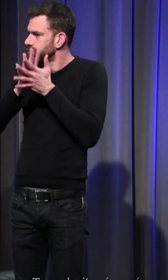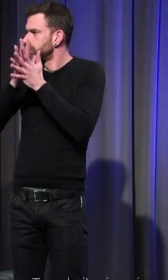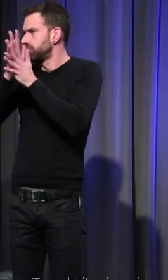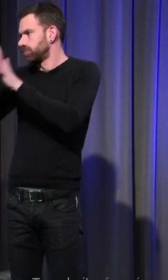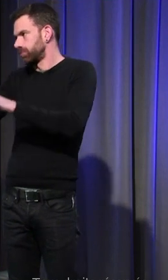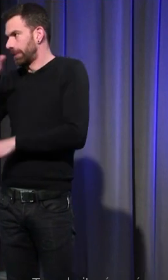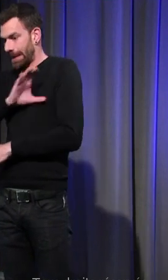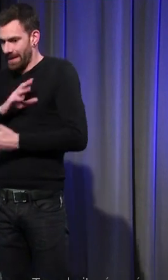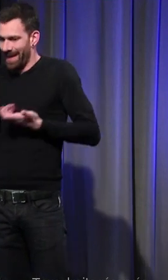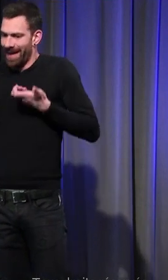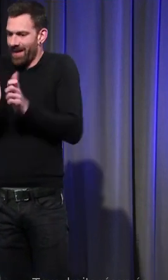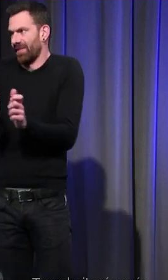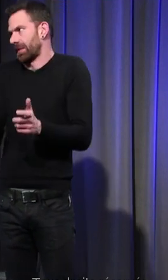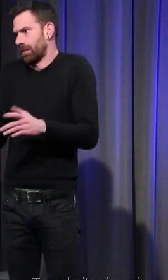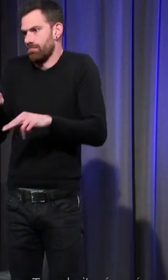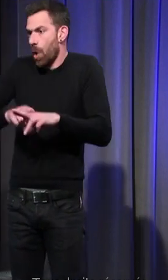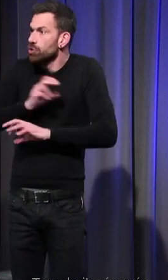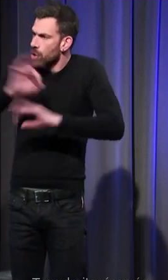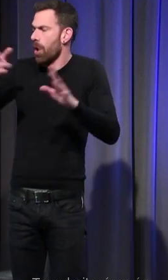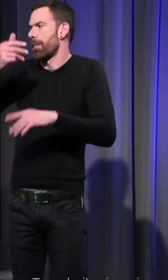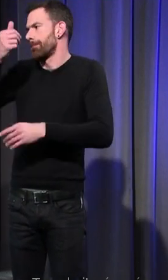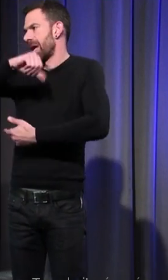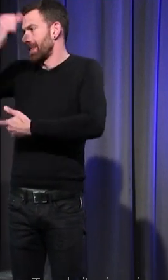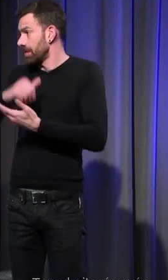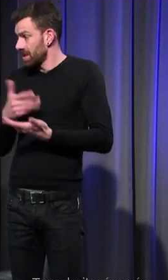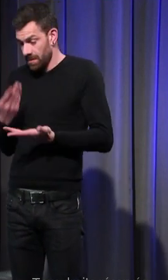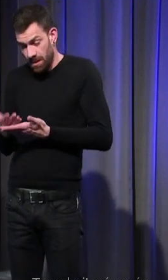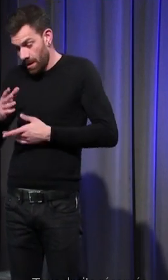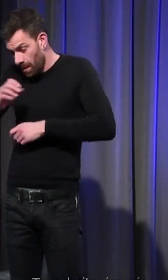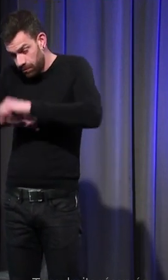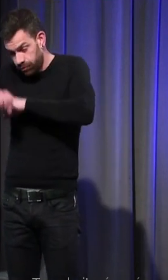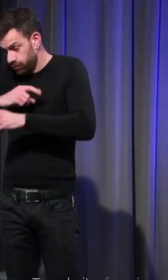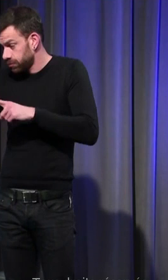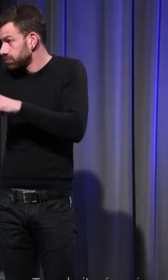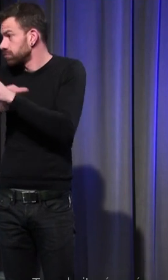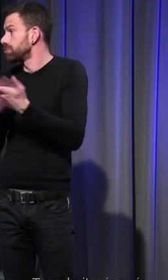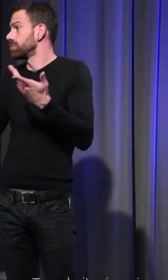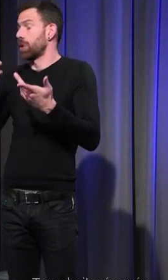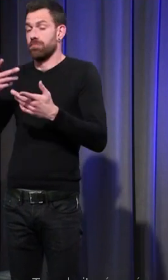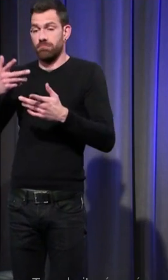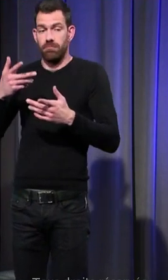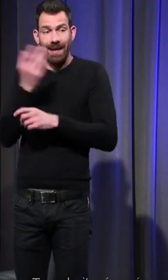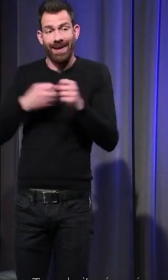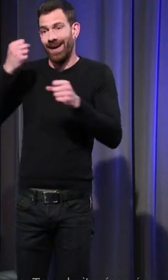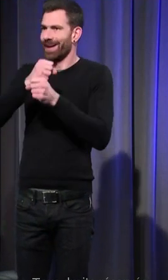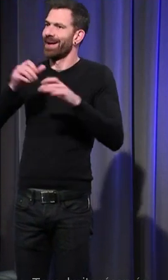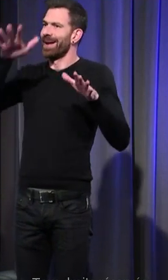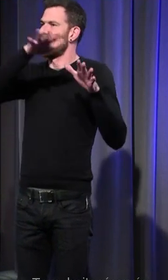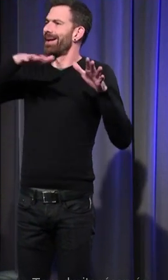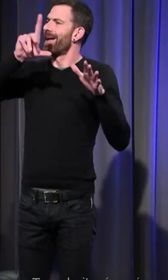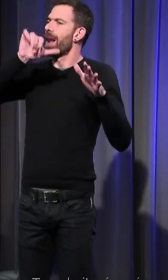mortalité infantile sans baptême colossale et on voit tout ça se mettre en place les limbes l'ondoimement par les sages-femmes par les pères